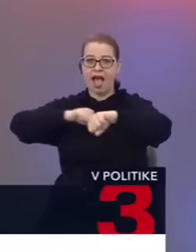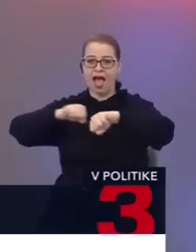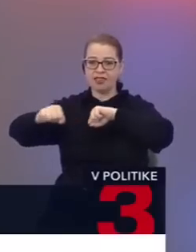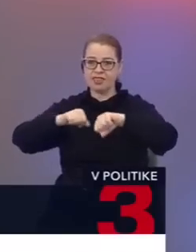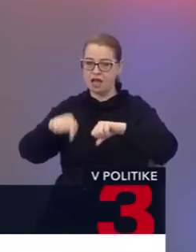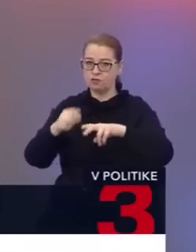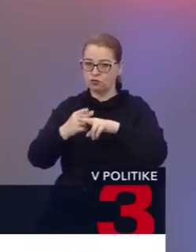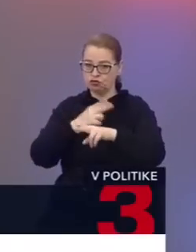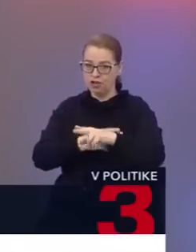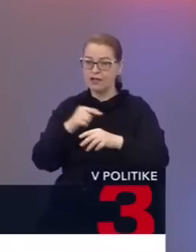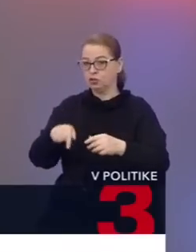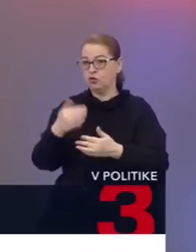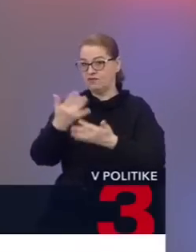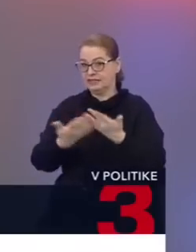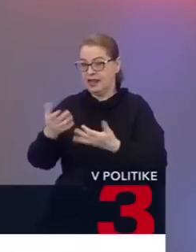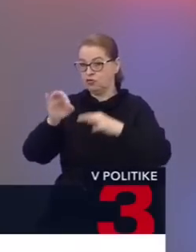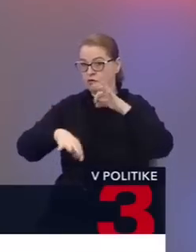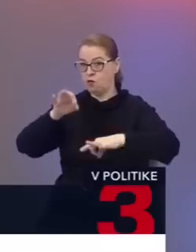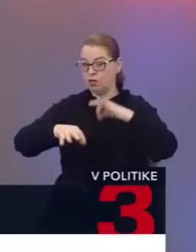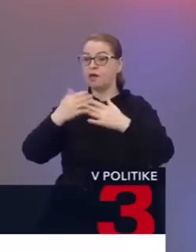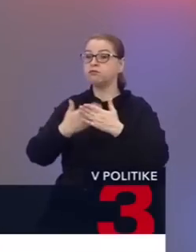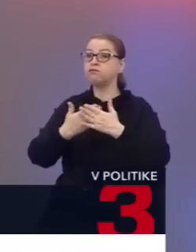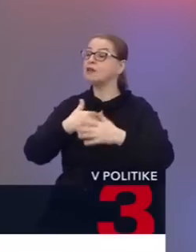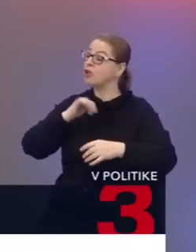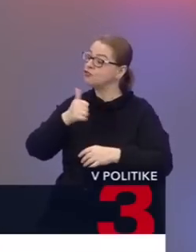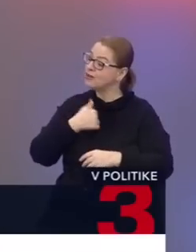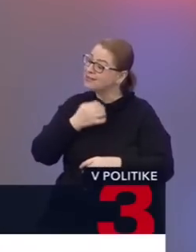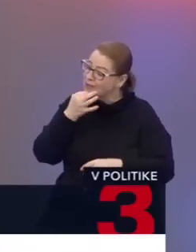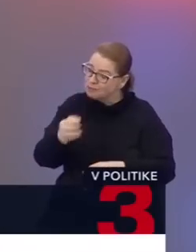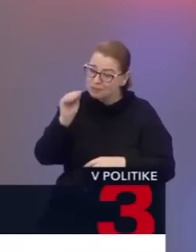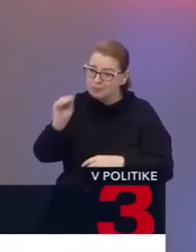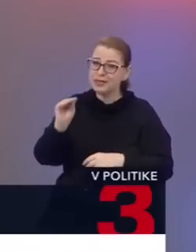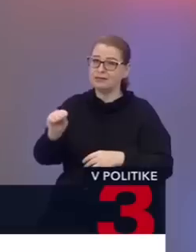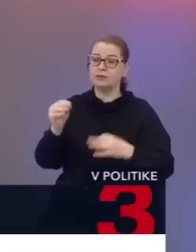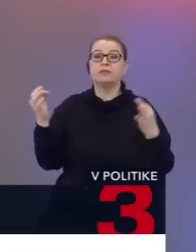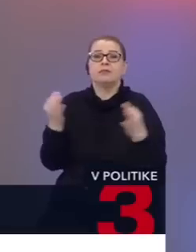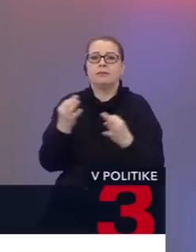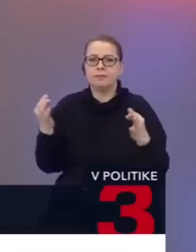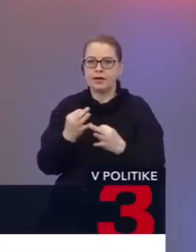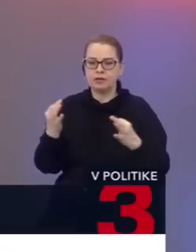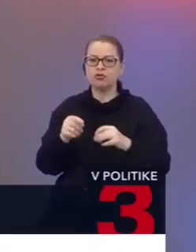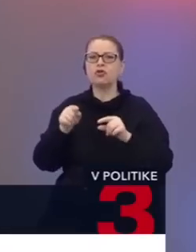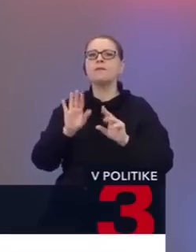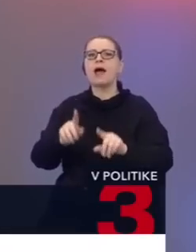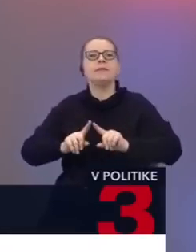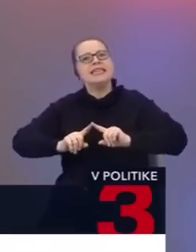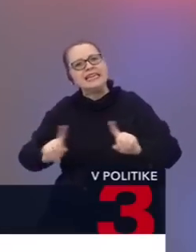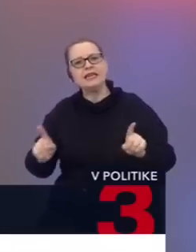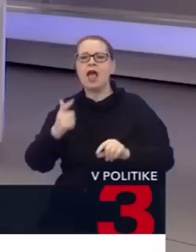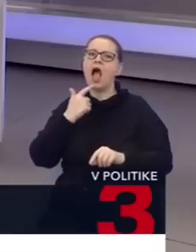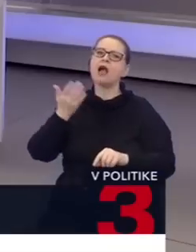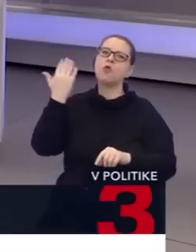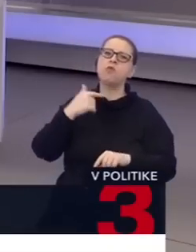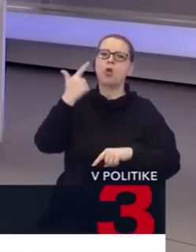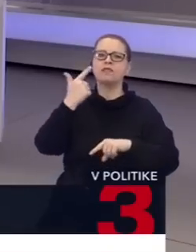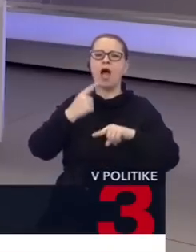výsledkom volie. Preto sa ešte raz, pán premiér, pýtam, prečo to má byť iné ako tie dva a pol roka,